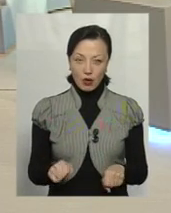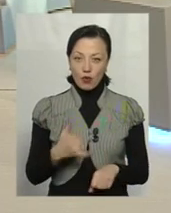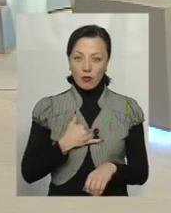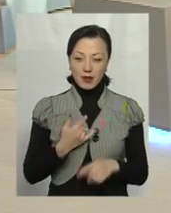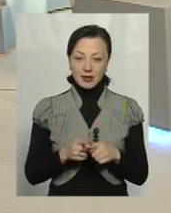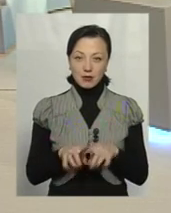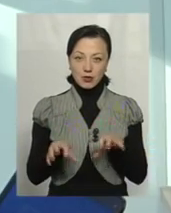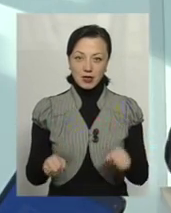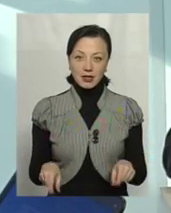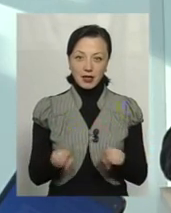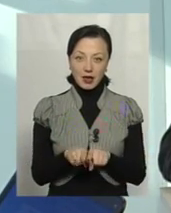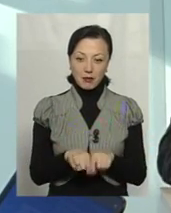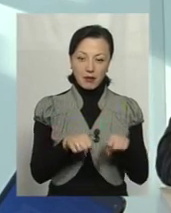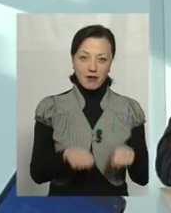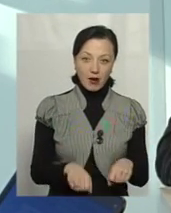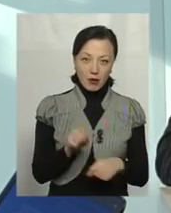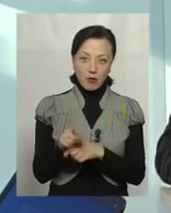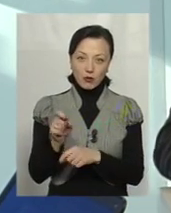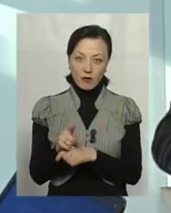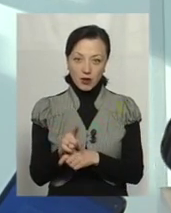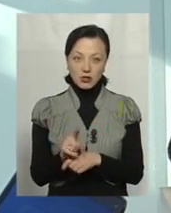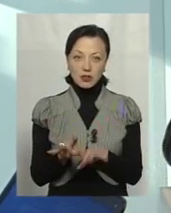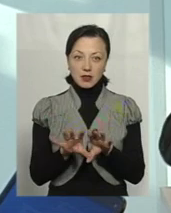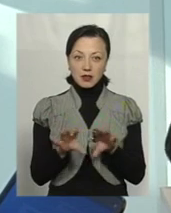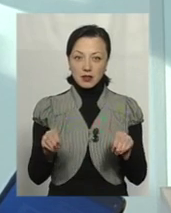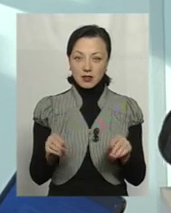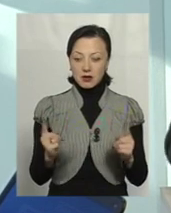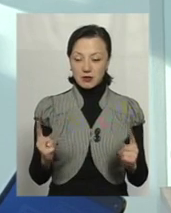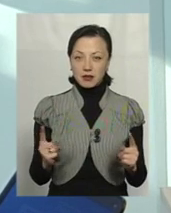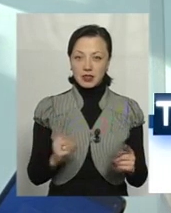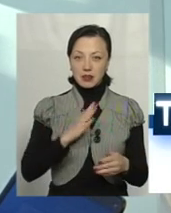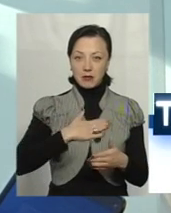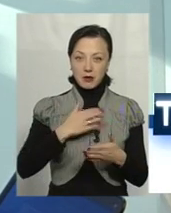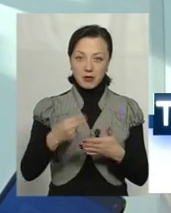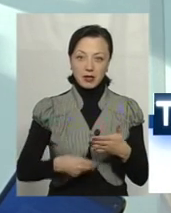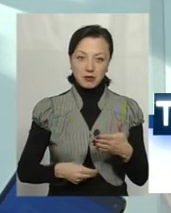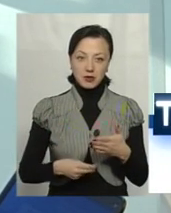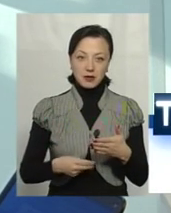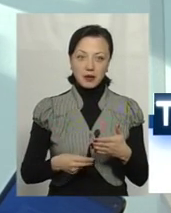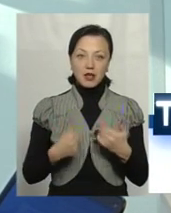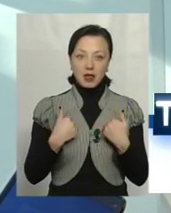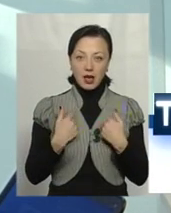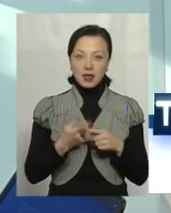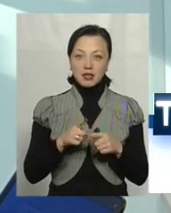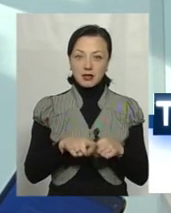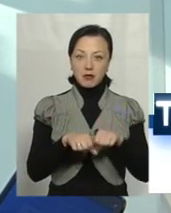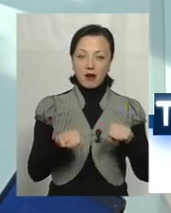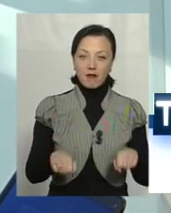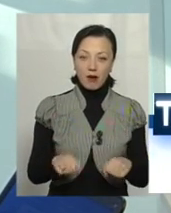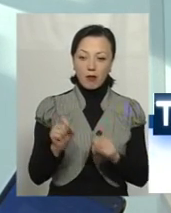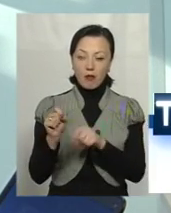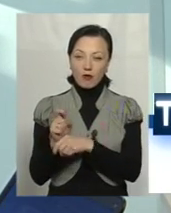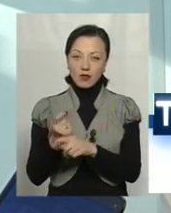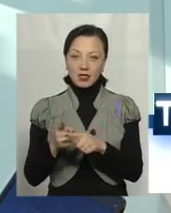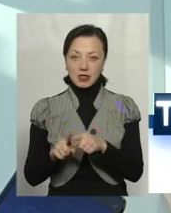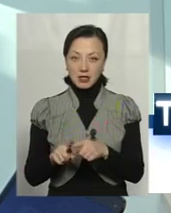мене на цій посаді такі-то права і повноваження. І така каденція? За мій підпис. І я ці права і повноваження на